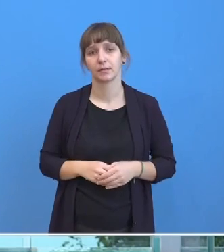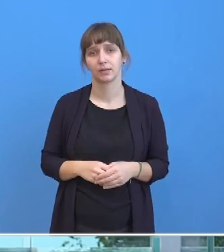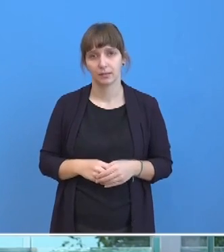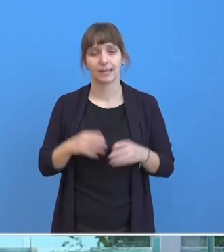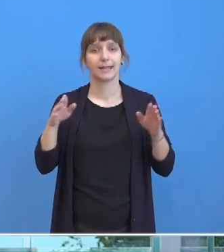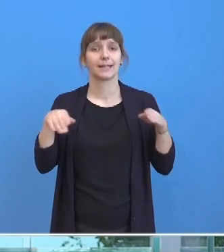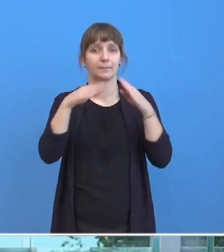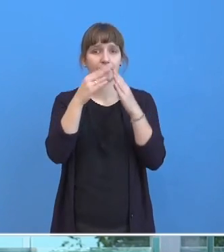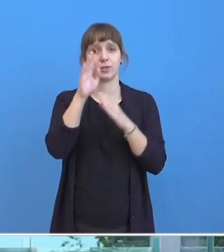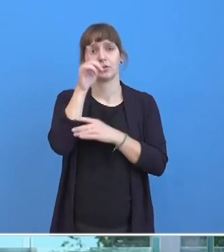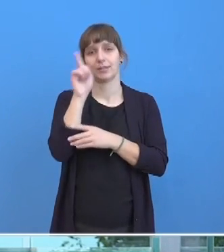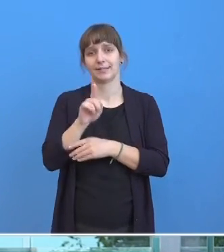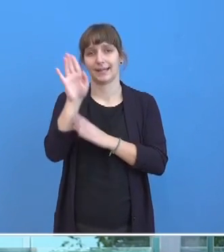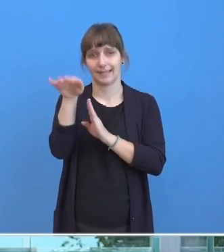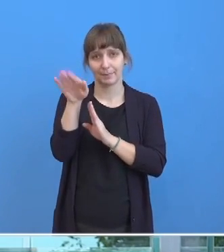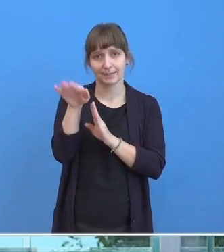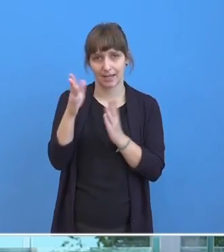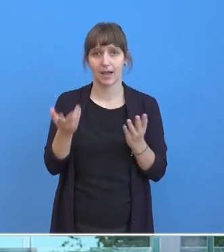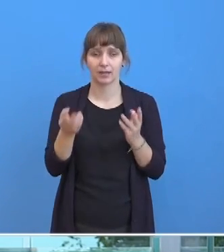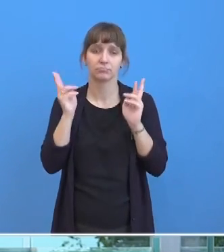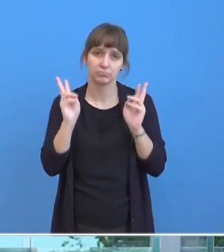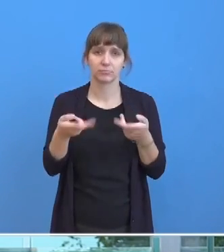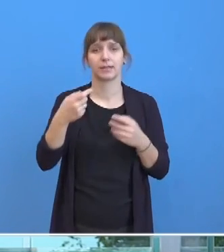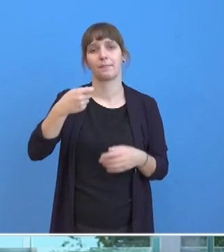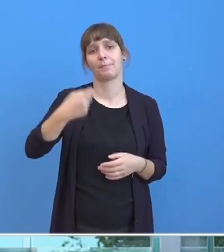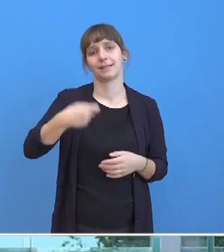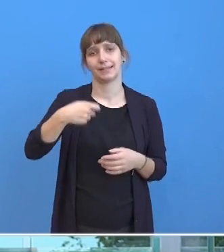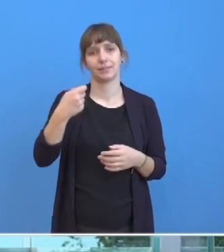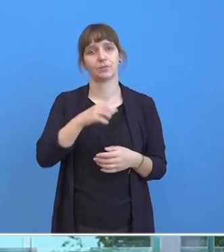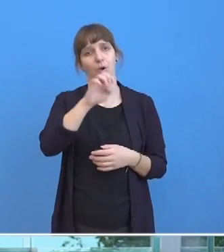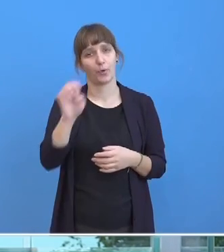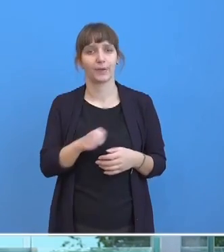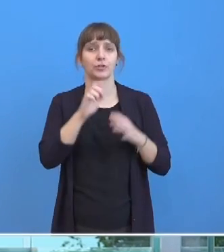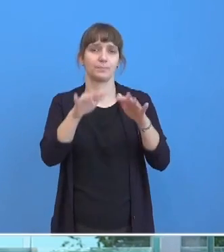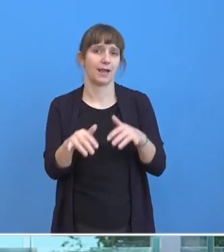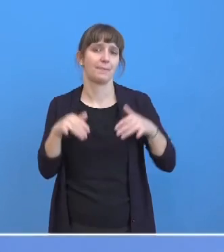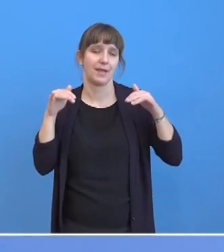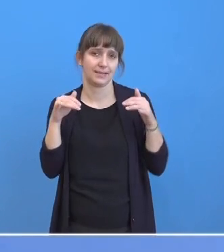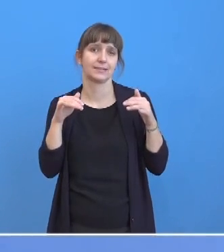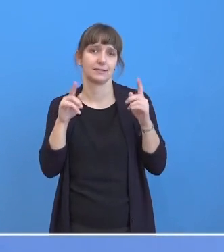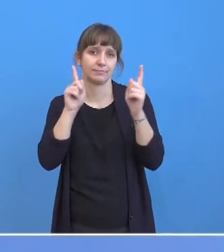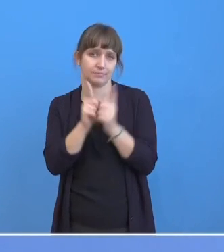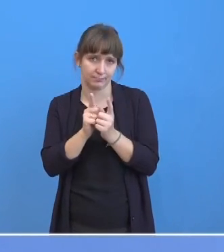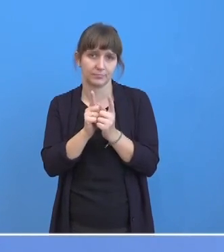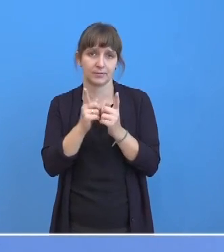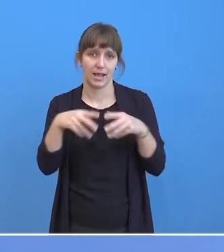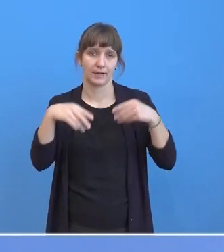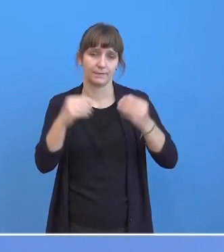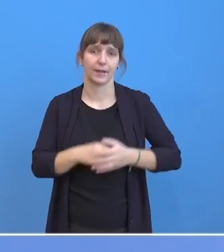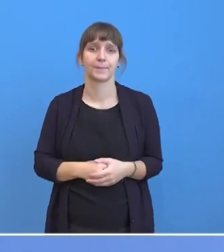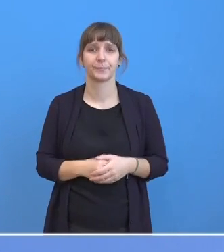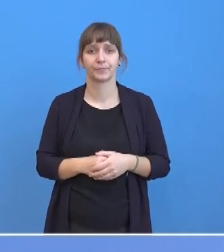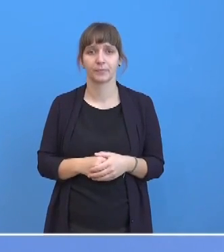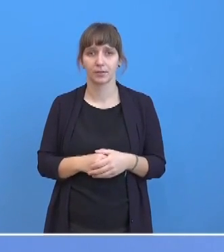Gipfel am Donnerstag Nachmittag mit einem Zusammentreffen mit dem Präsidenten des Europäischen Parlaments, Herrn Sassoli, beginnen. Unter